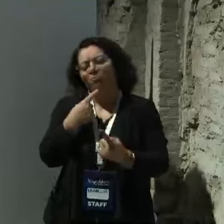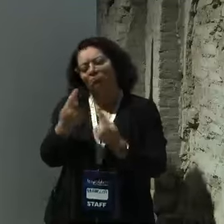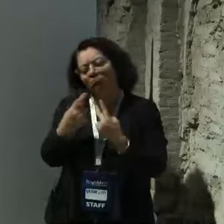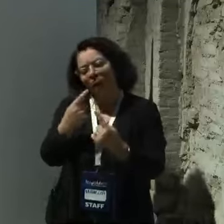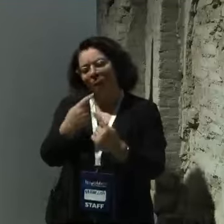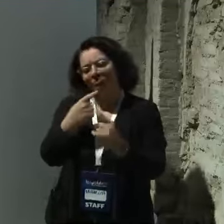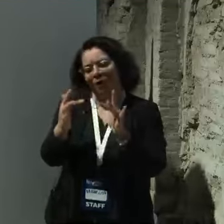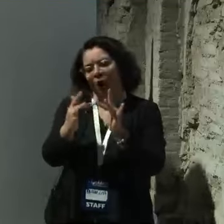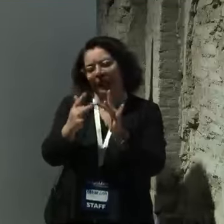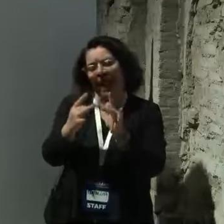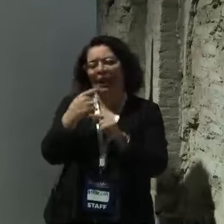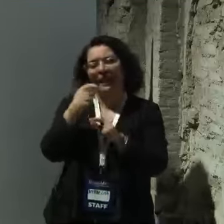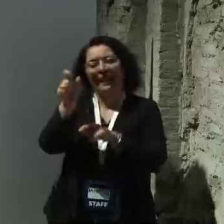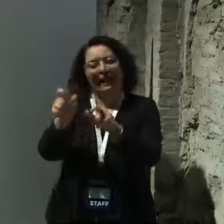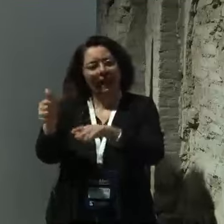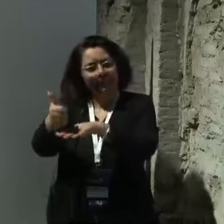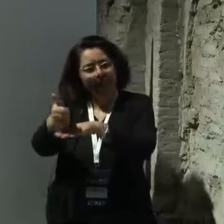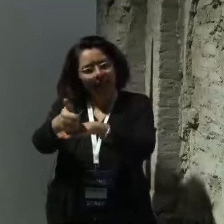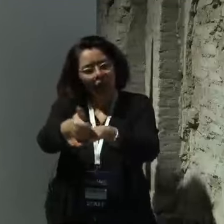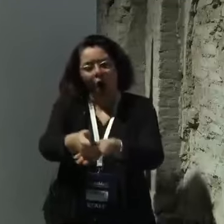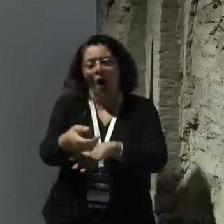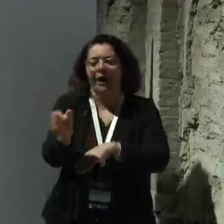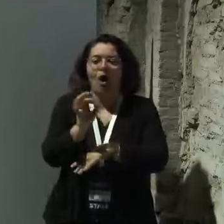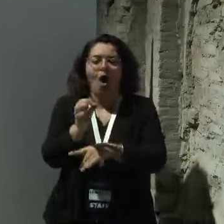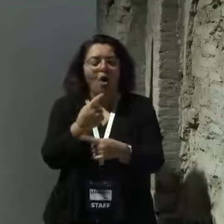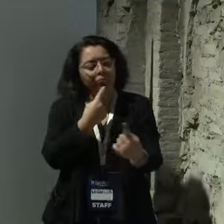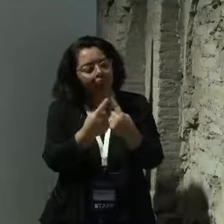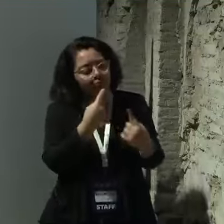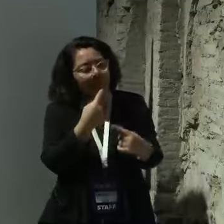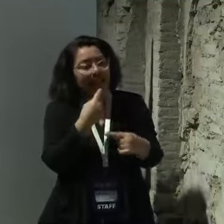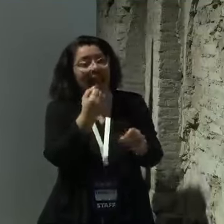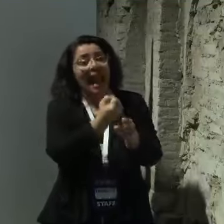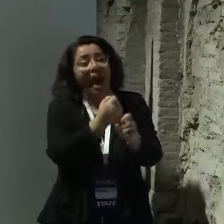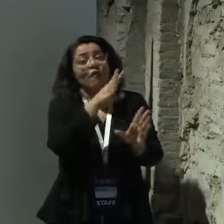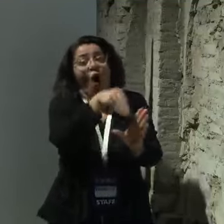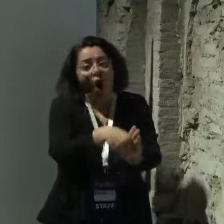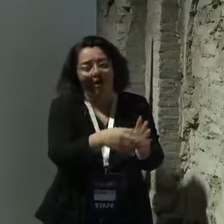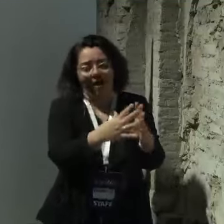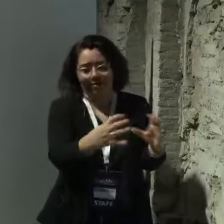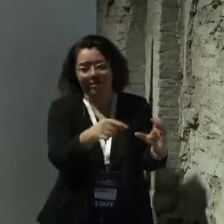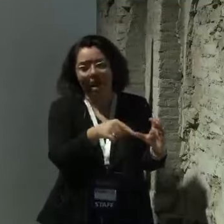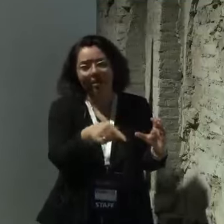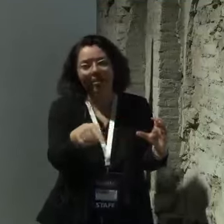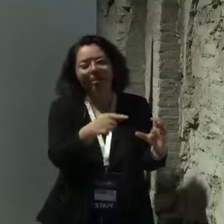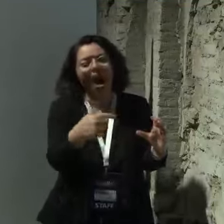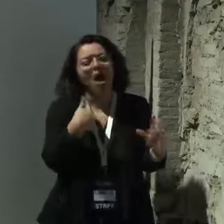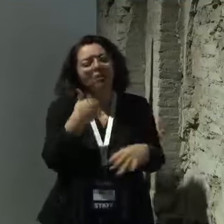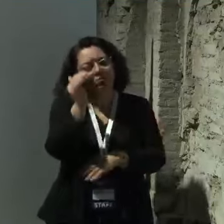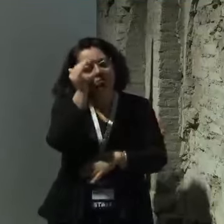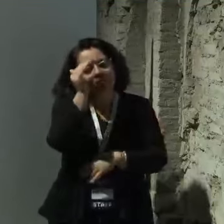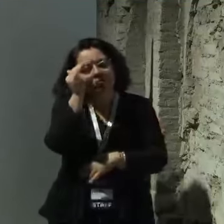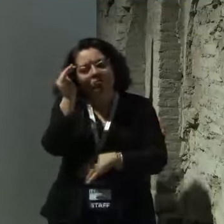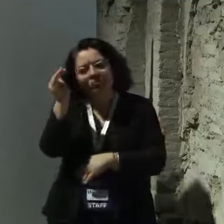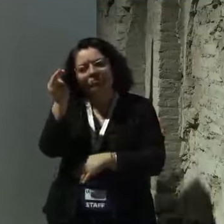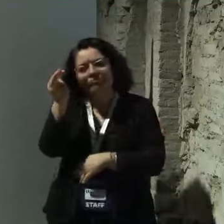impresa sia dal lato degli imprenditori sia dal lato dei lavoratori una delle cose che si sente dire più spesso è